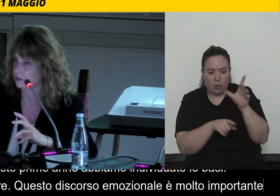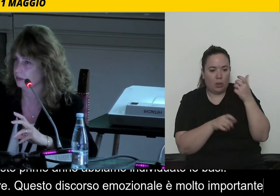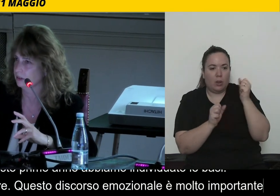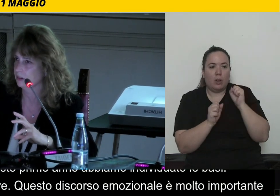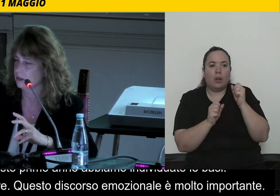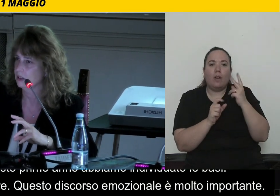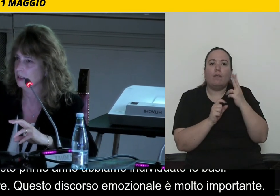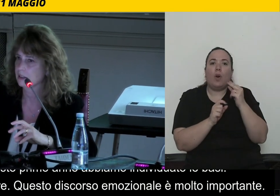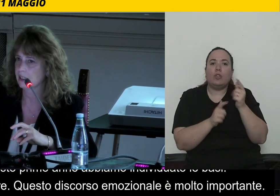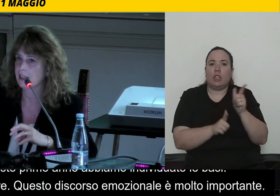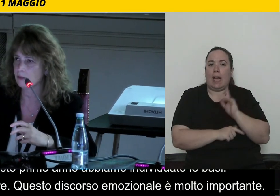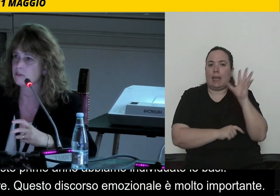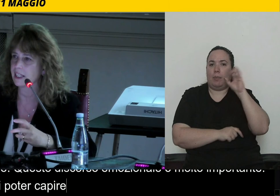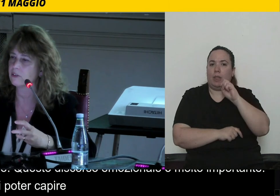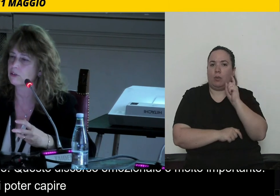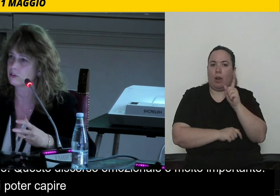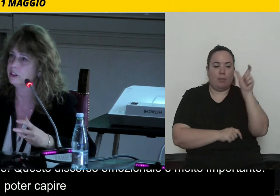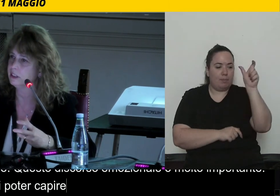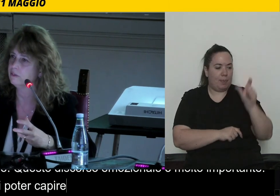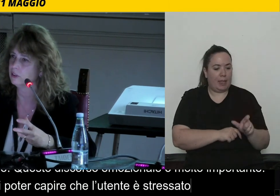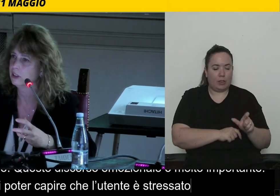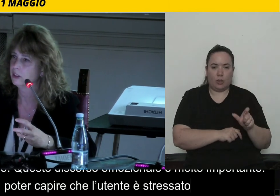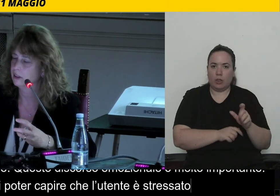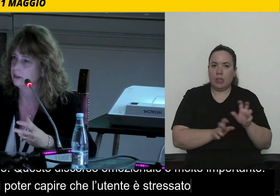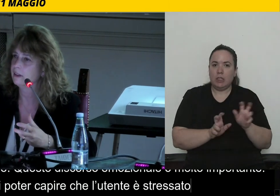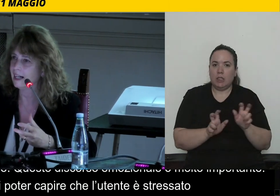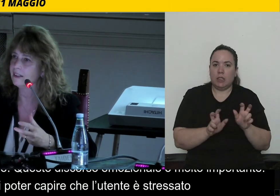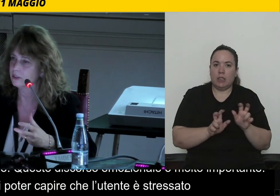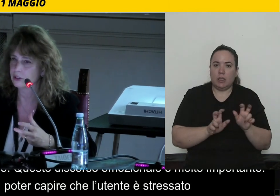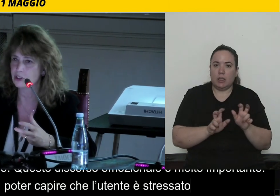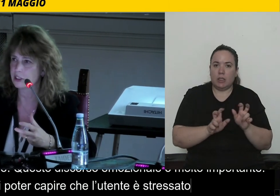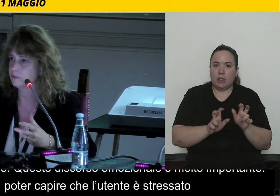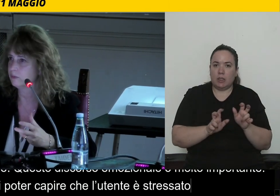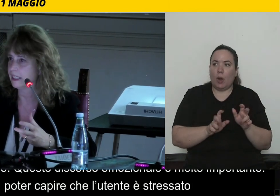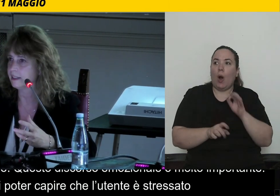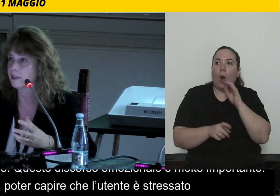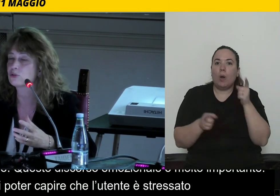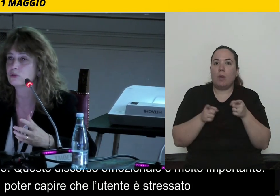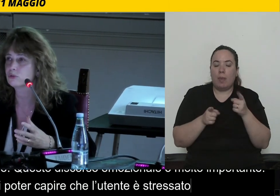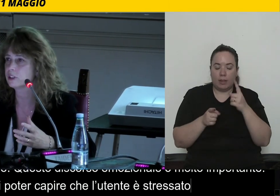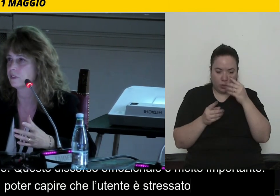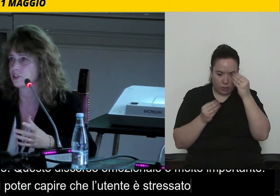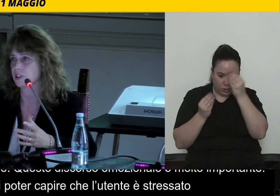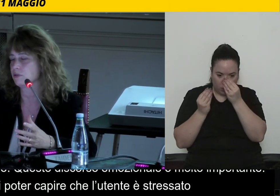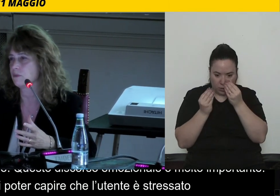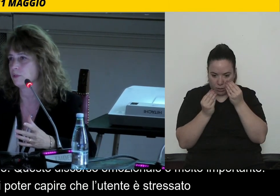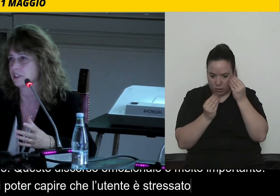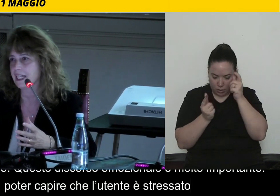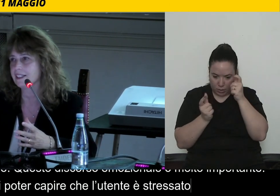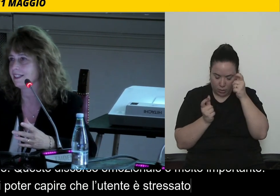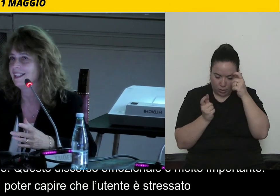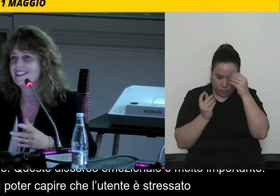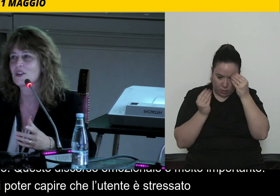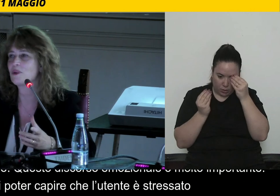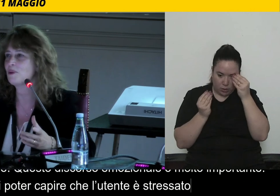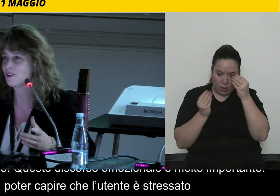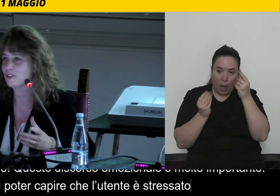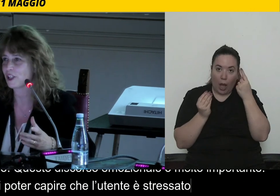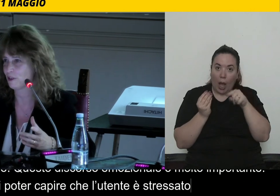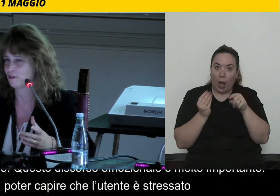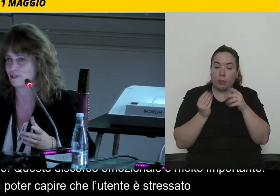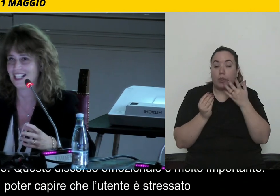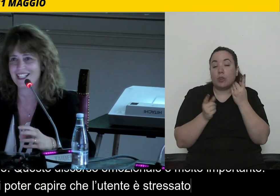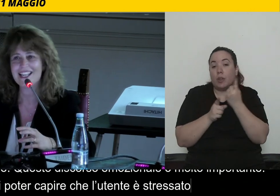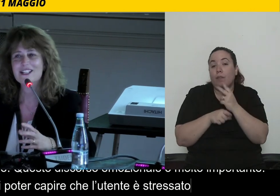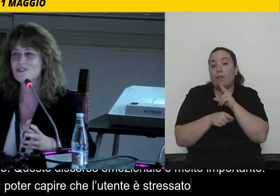stressato, che ha un carico cognitivo alto in certi momenti. Ecco, sono tutte sfaccettature importanti che prima o poi